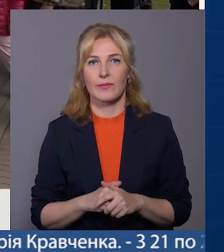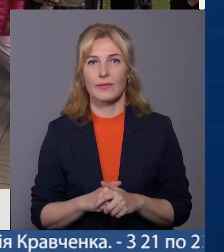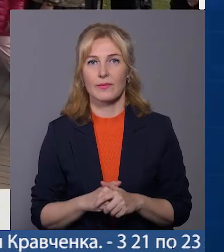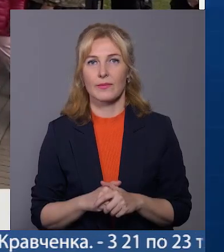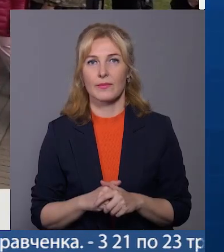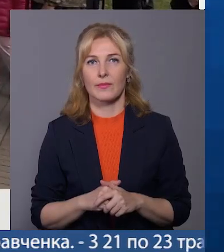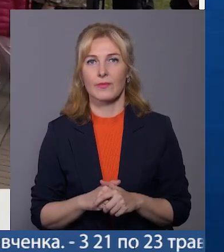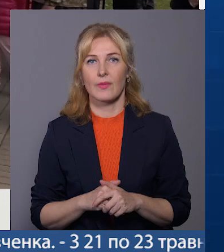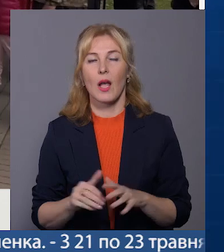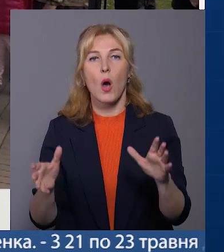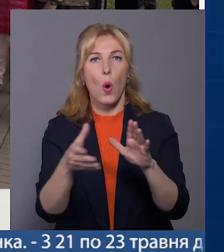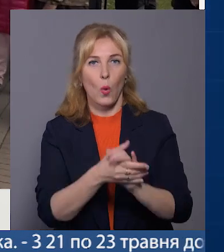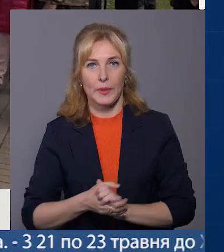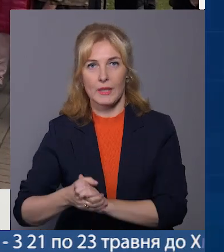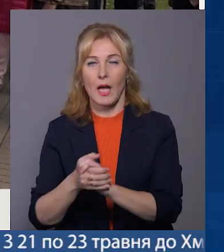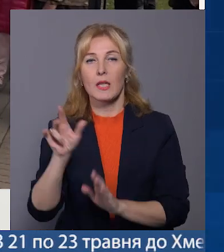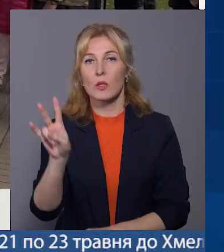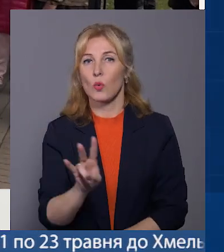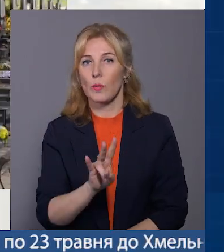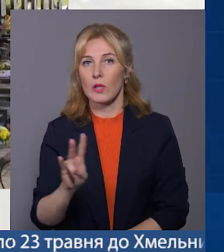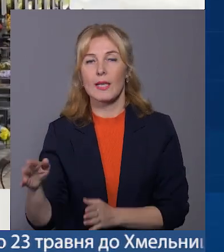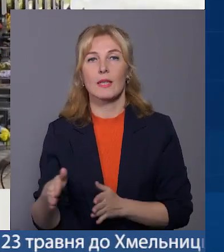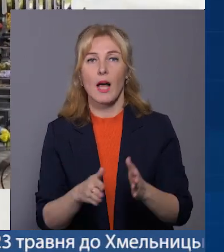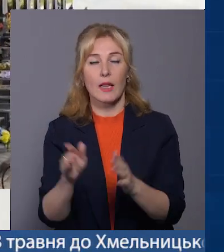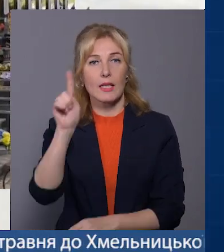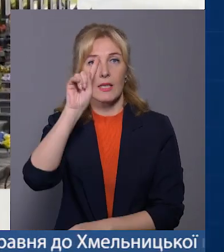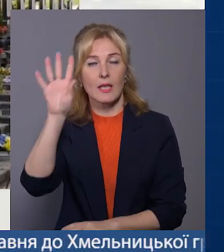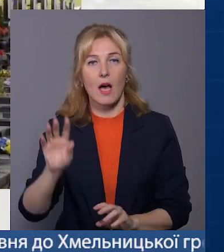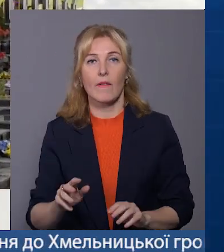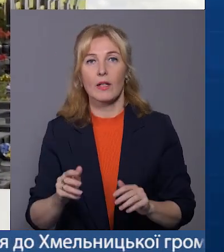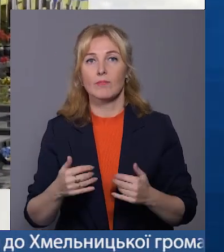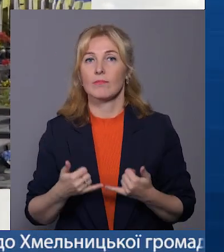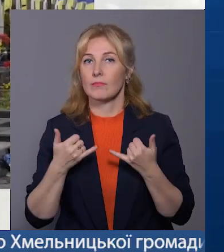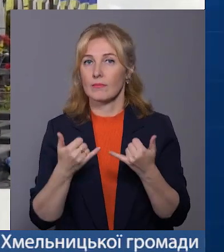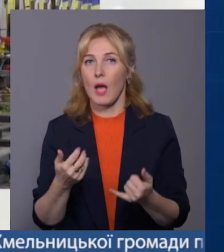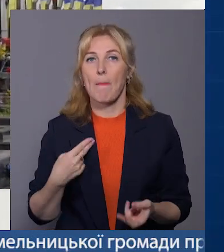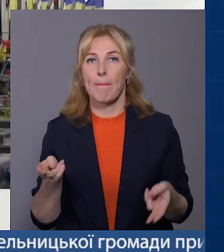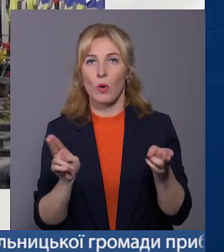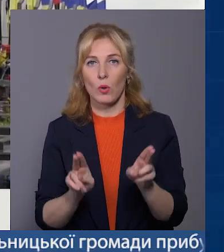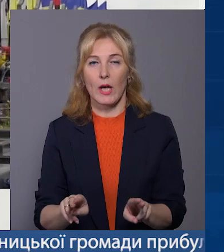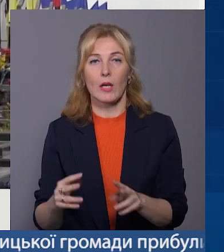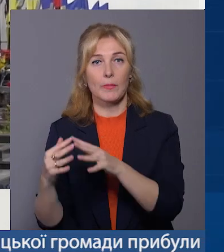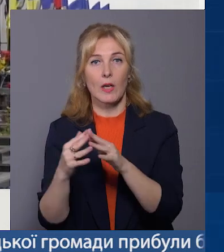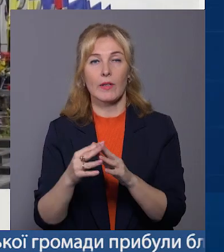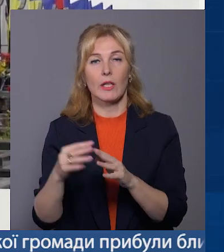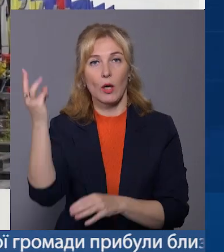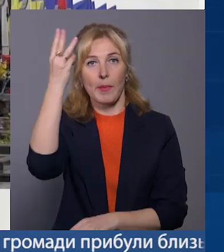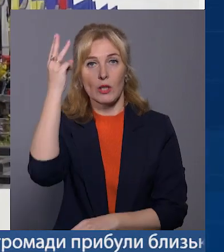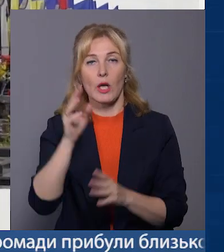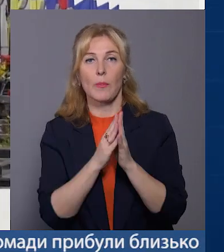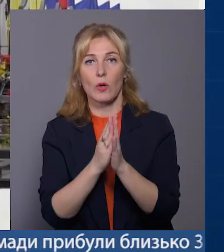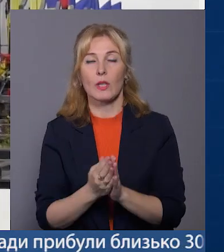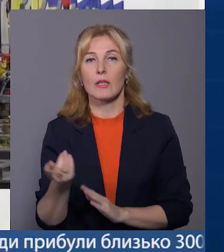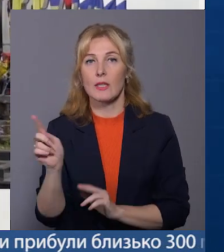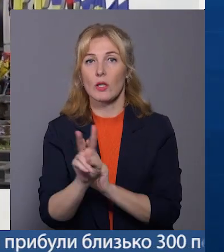Об'єдналися у молитві. На Алеї Славовій дали шану полеглим на війні хмельничанам і молилися за тих, хто